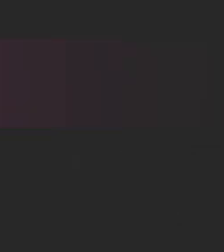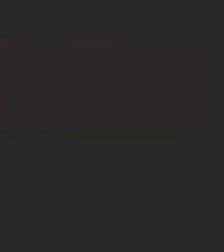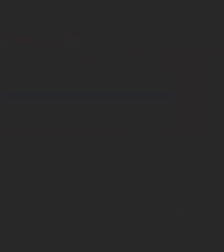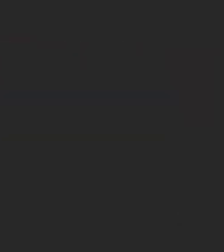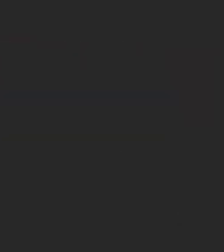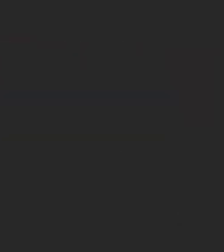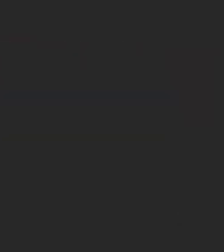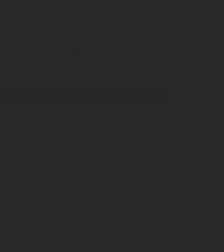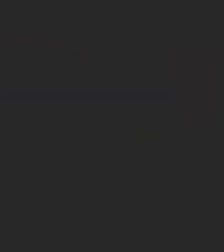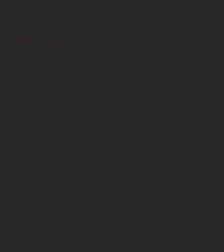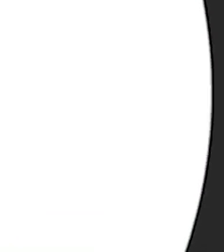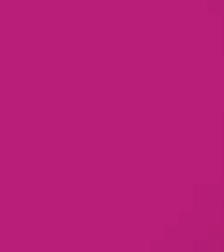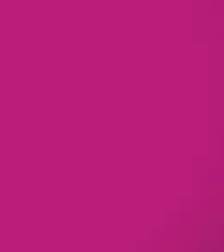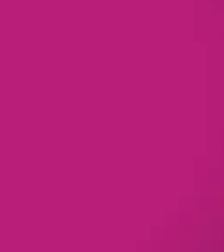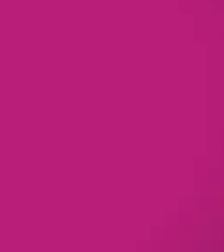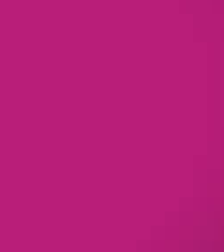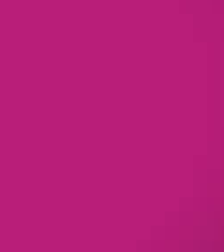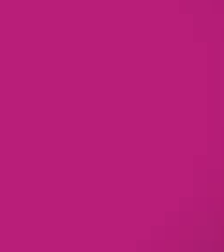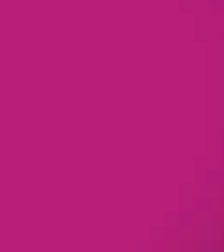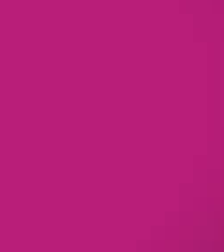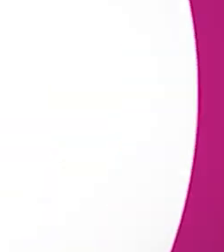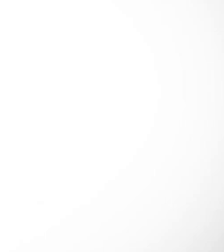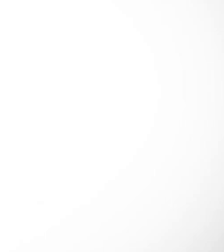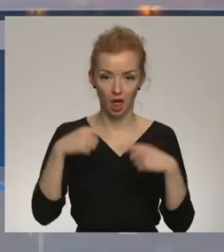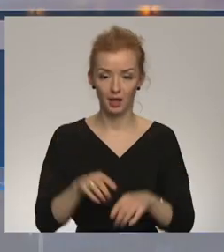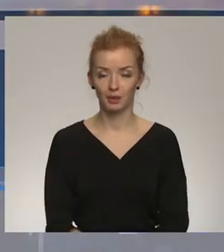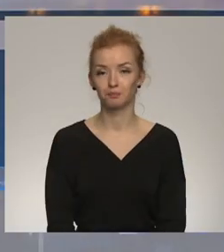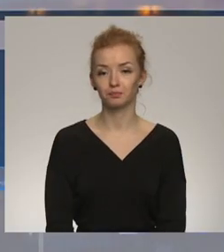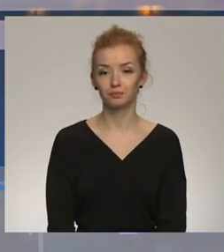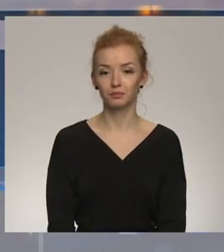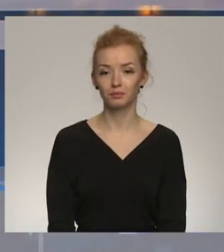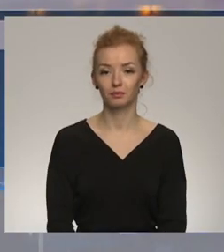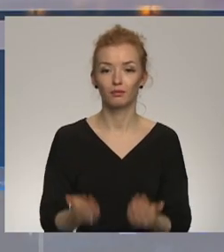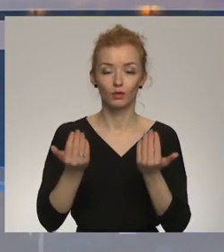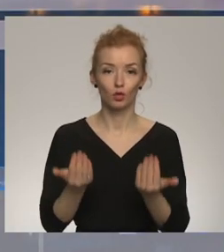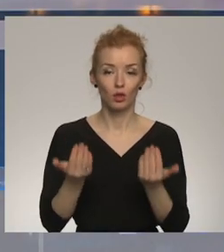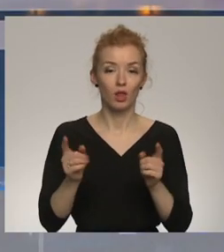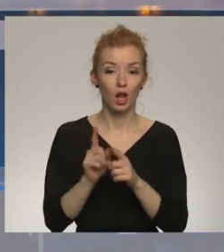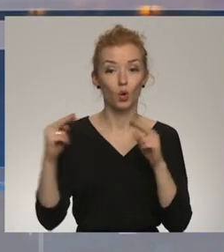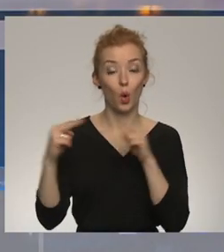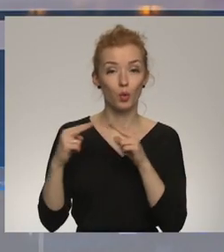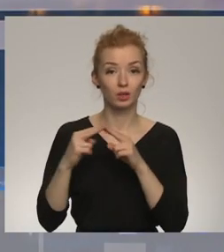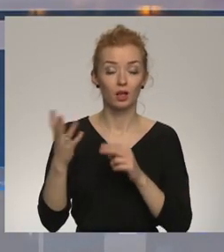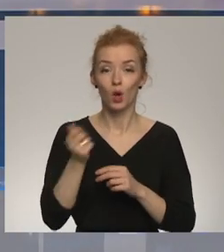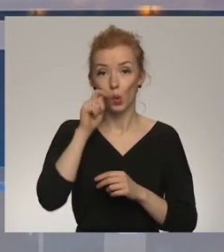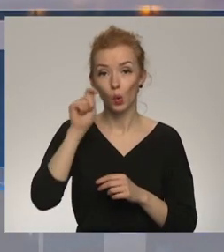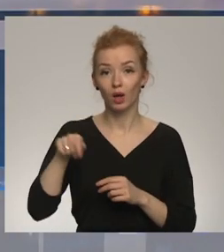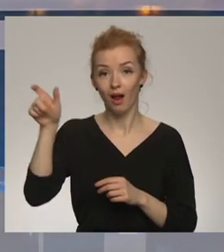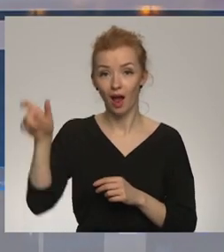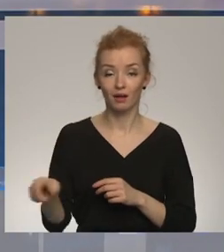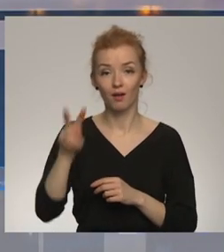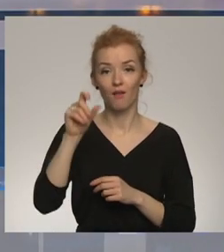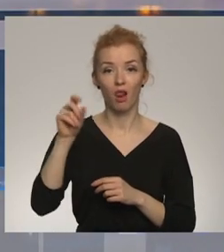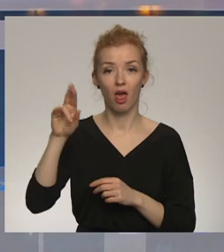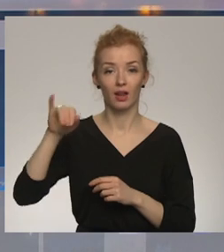Re, visi ēters ir te! Šodien arī bijām sazinājušies ar ukrainieti Valēriju